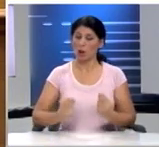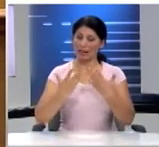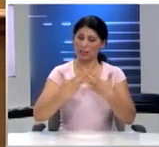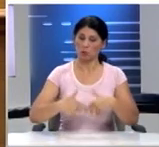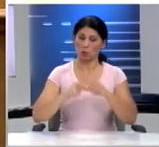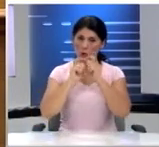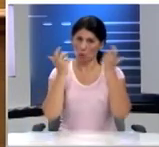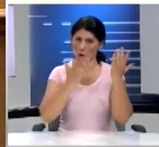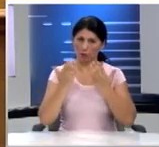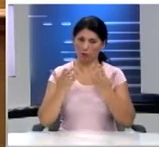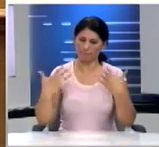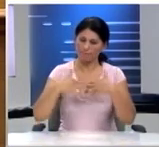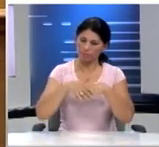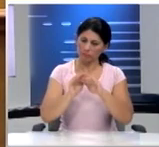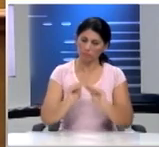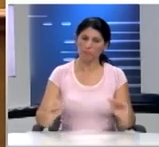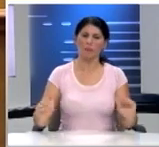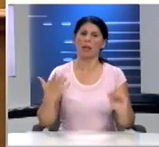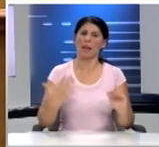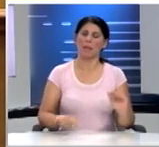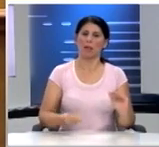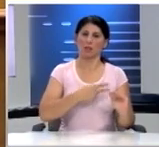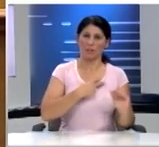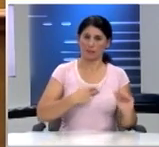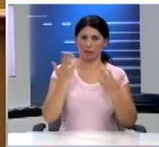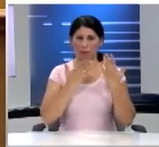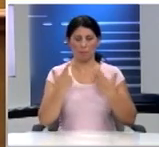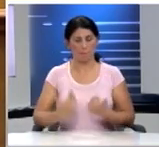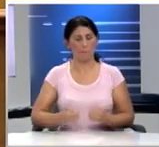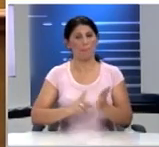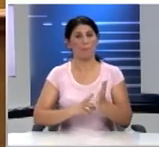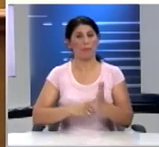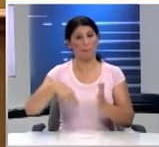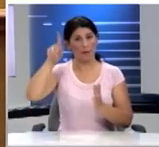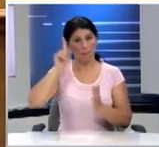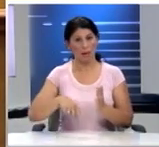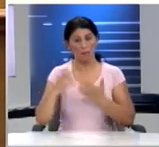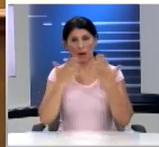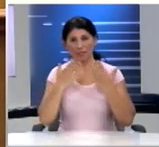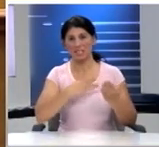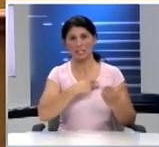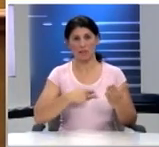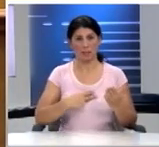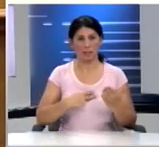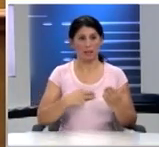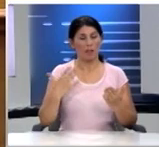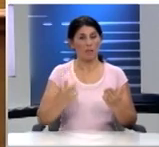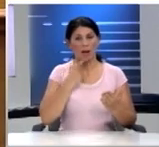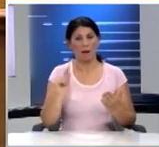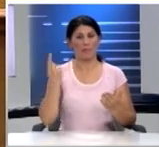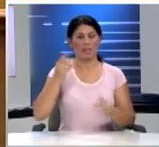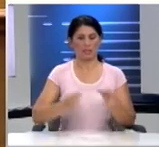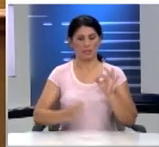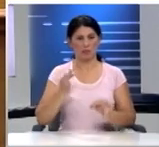σχολείου αλλά και την αρμονική συνύπαρξη μαθητών και καθηγητών πρέπει να οριστούν συγκεκριμένες ημέρες κατά τις οποίες οι μαθητές και οι καθηγητές θα έχουν την ευκαιρία να